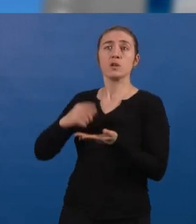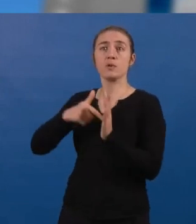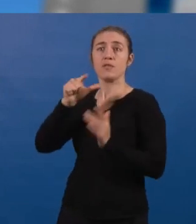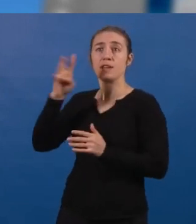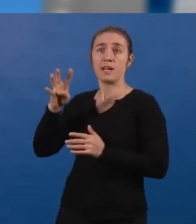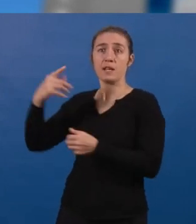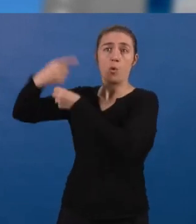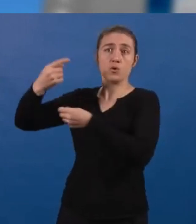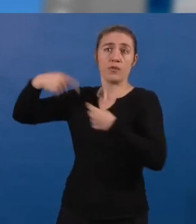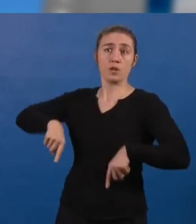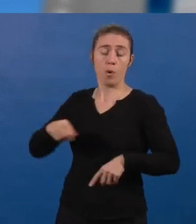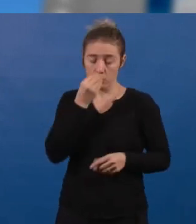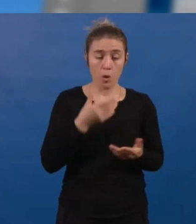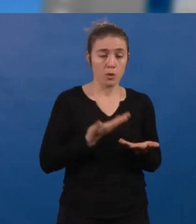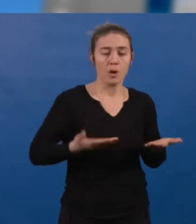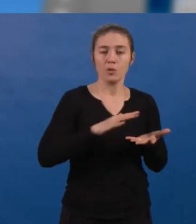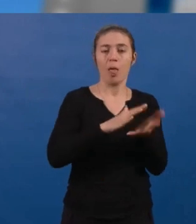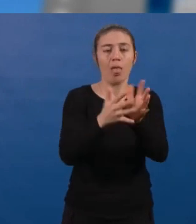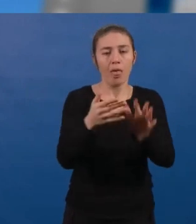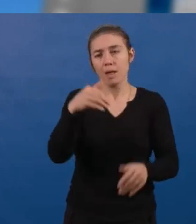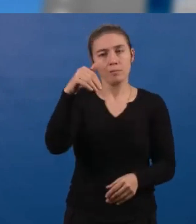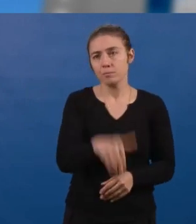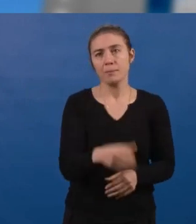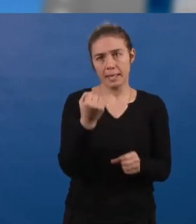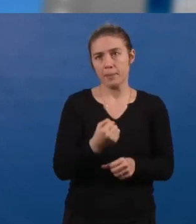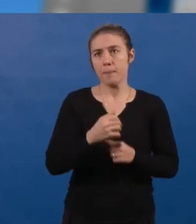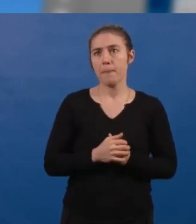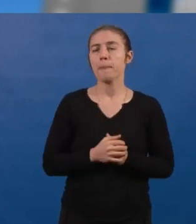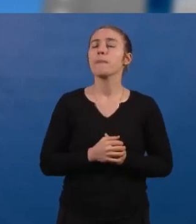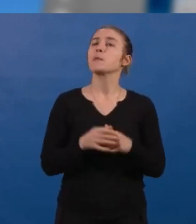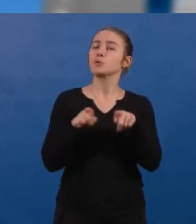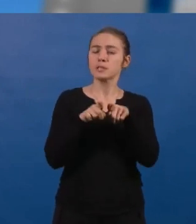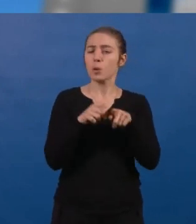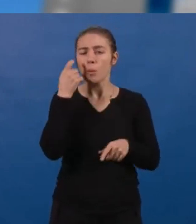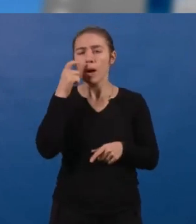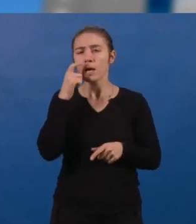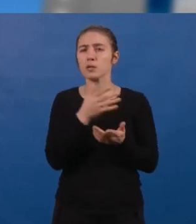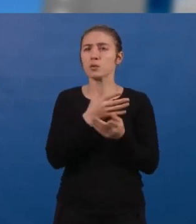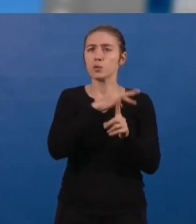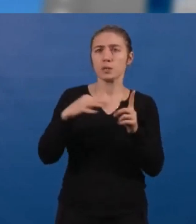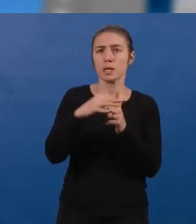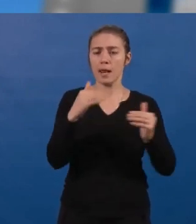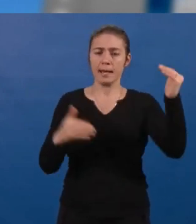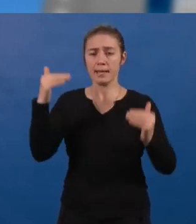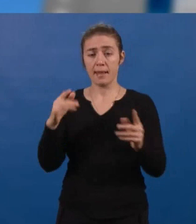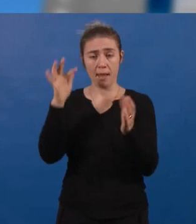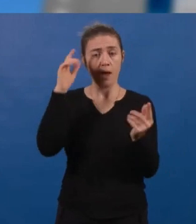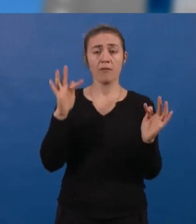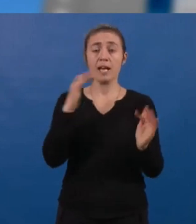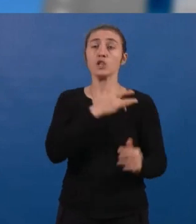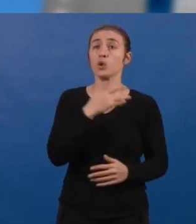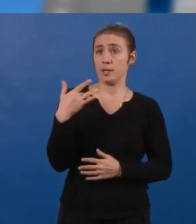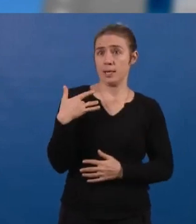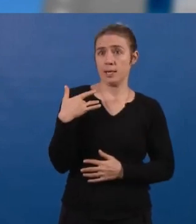ne va pas améliorer la situation. Autre constat clair, ce sont les inégalités sociales et territoriales de santé, plus